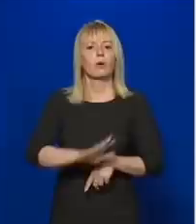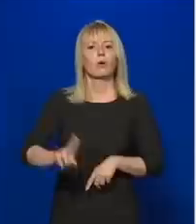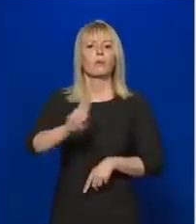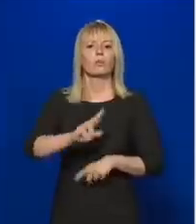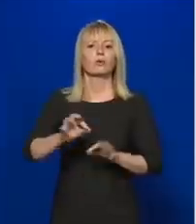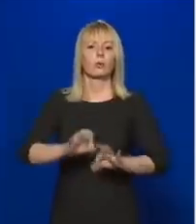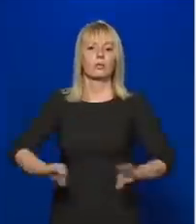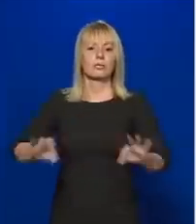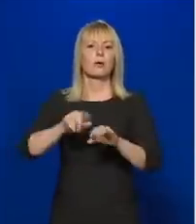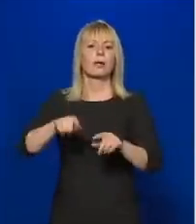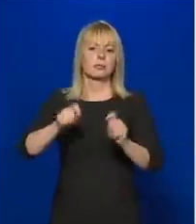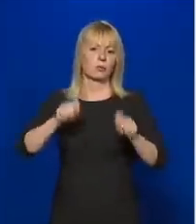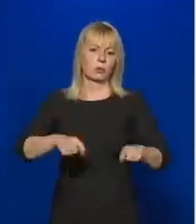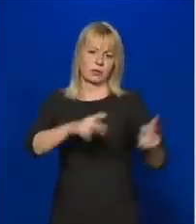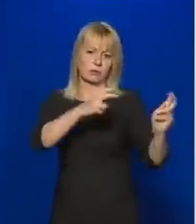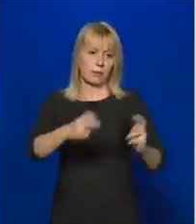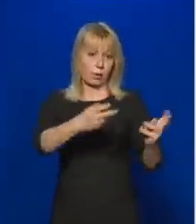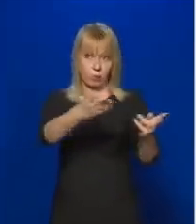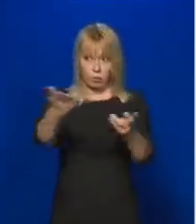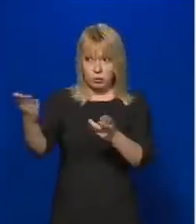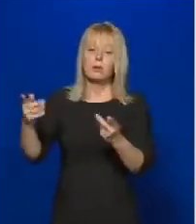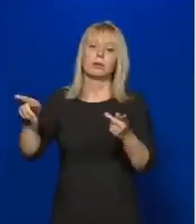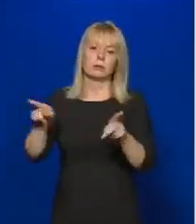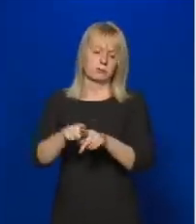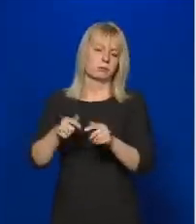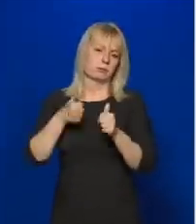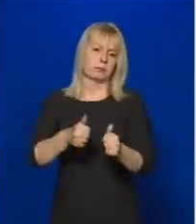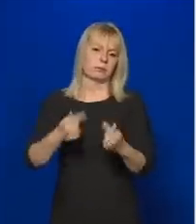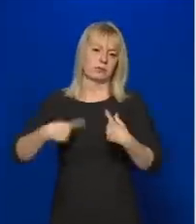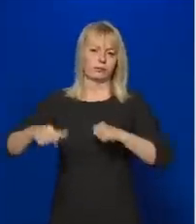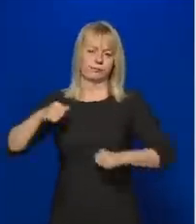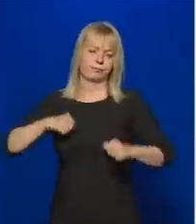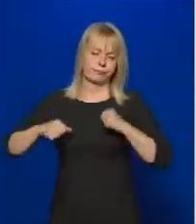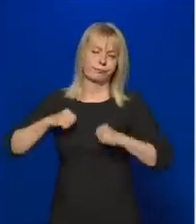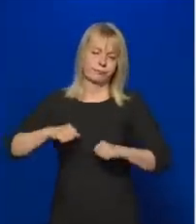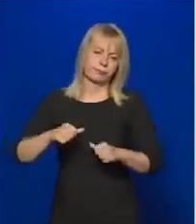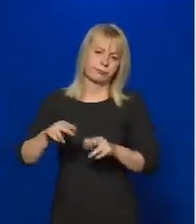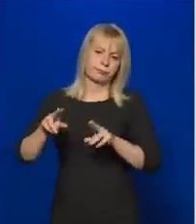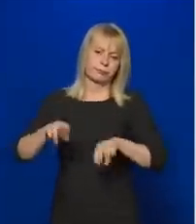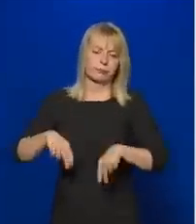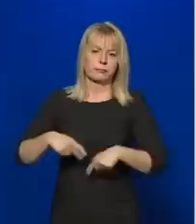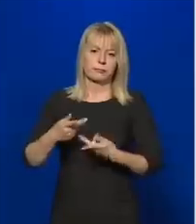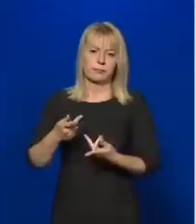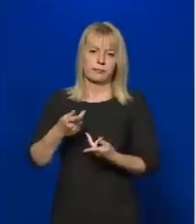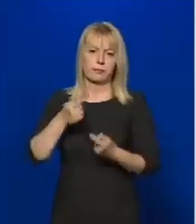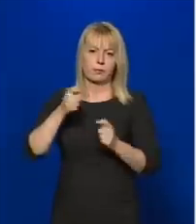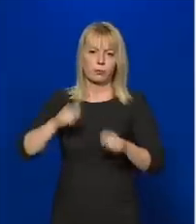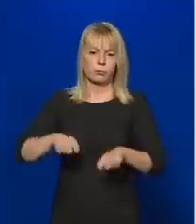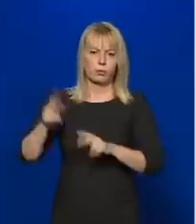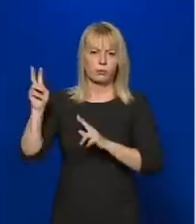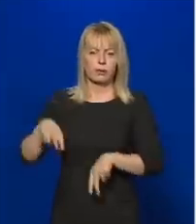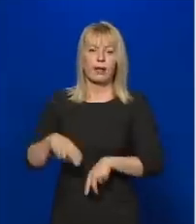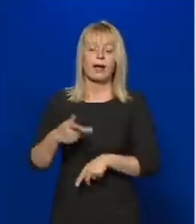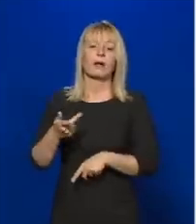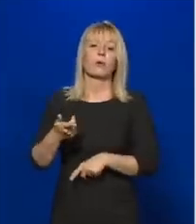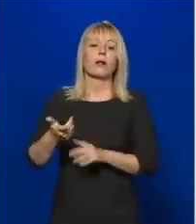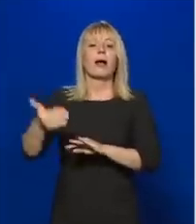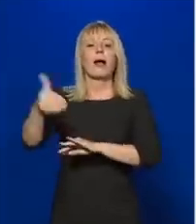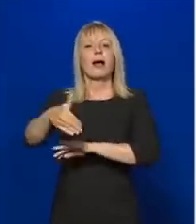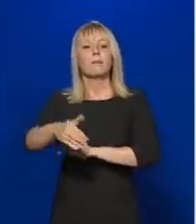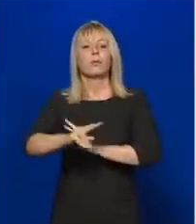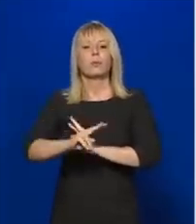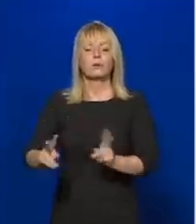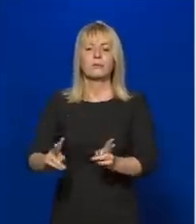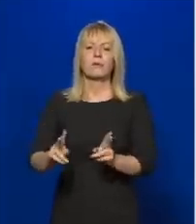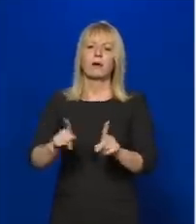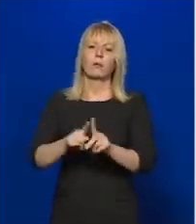országok is ezt a döntést meghozták, úgy mi is arra kényszerültünk, hogy meghozzuk. Ennek egyébként vannak, vagy emögött egyébként